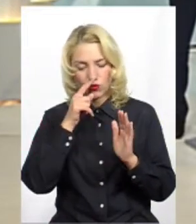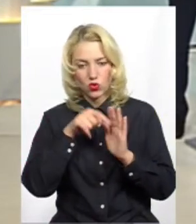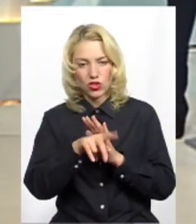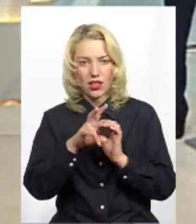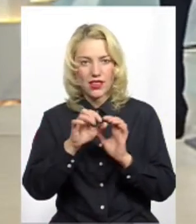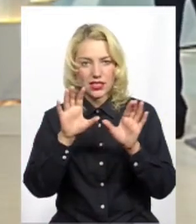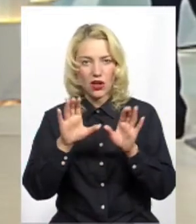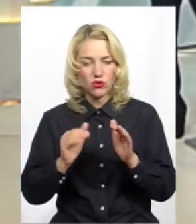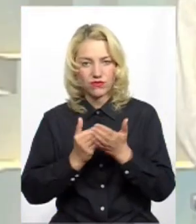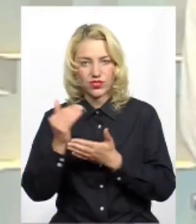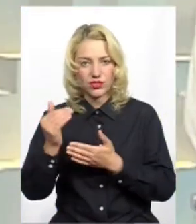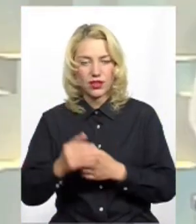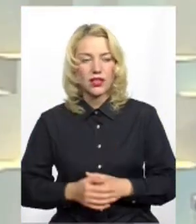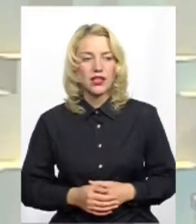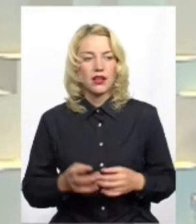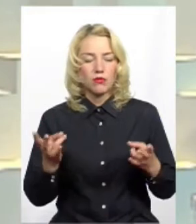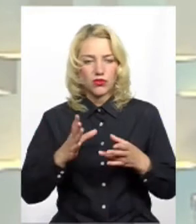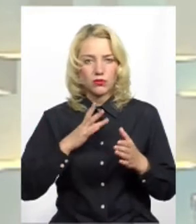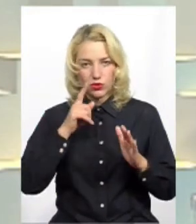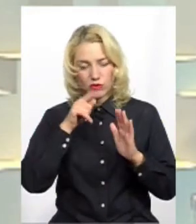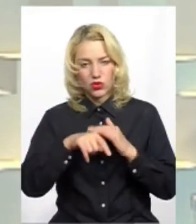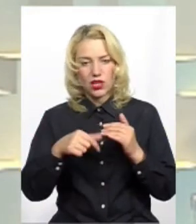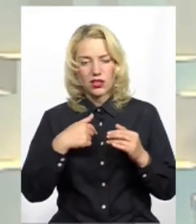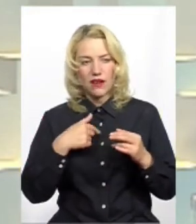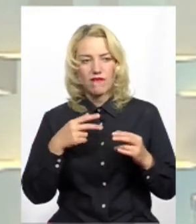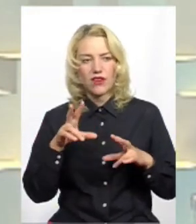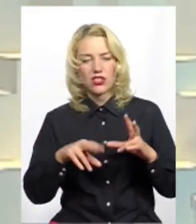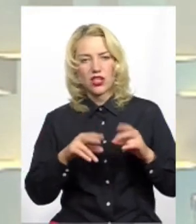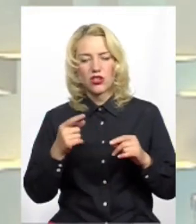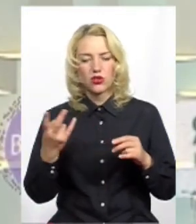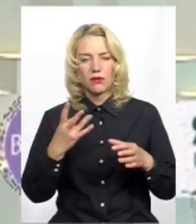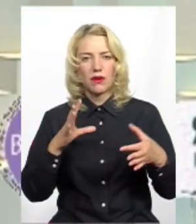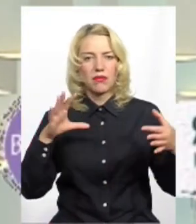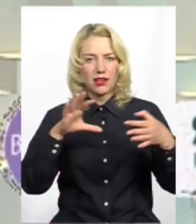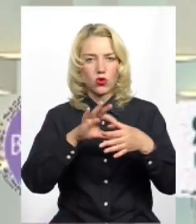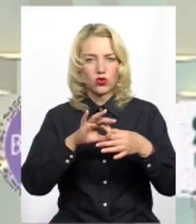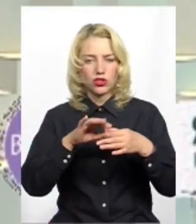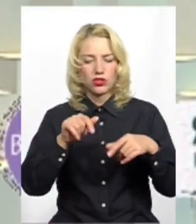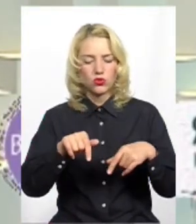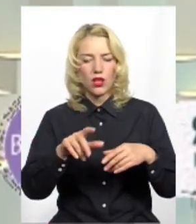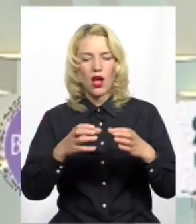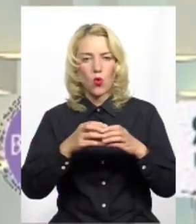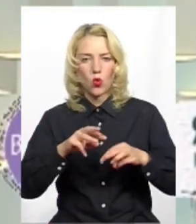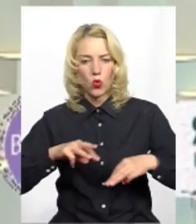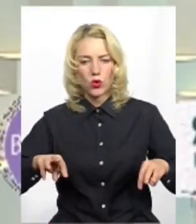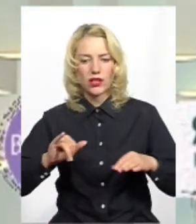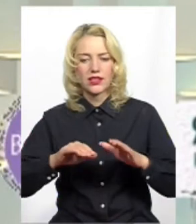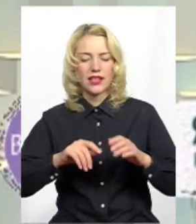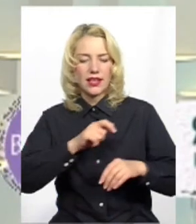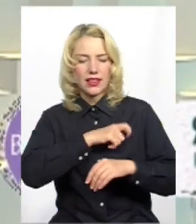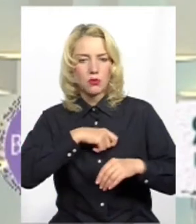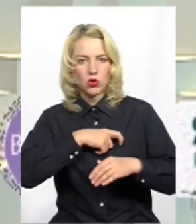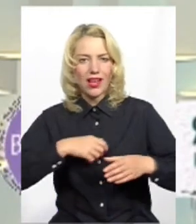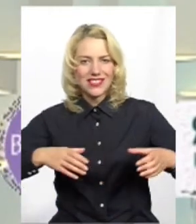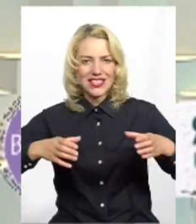законодавчому рівні? Має бути втручання. Я рахую, що сюди маємо підключити як і уряд, так і депутатський